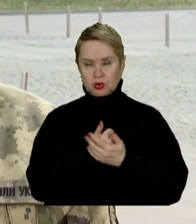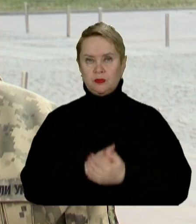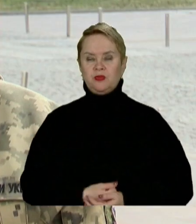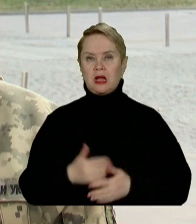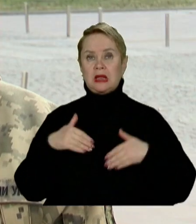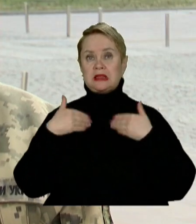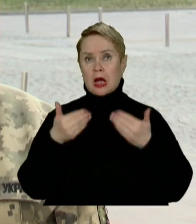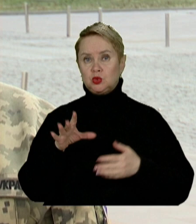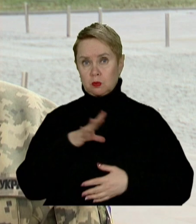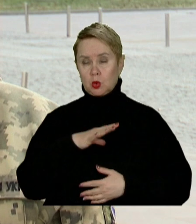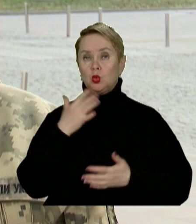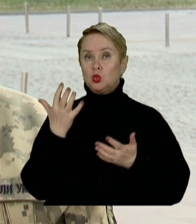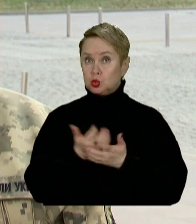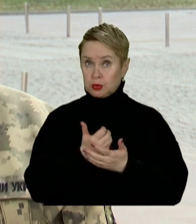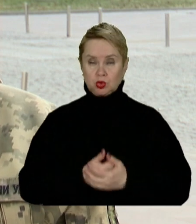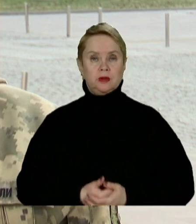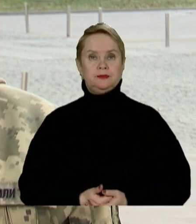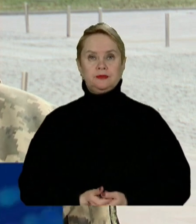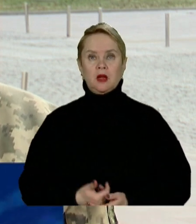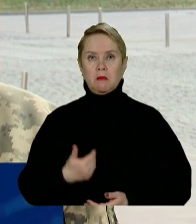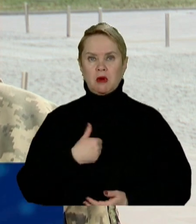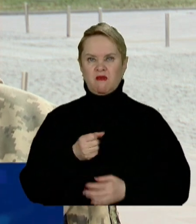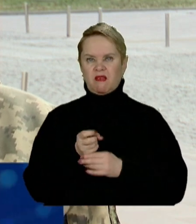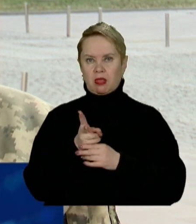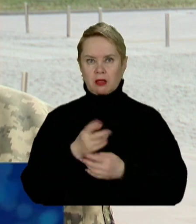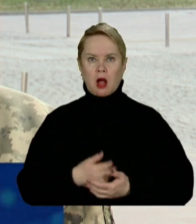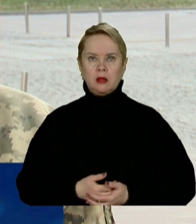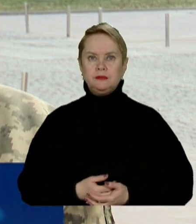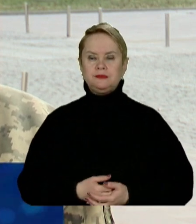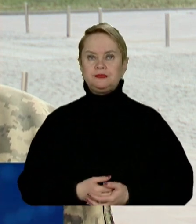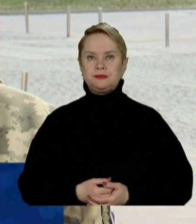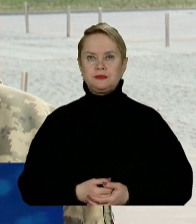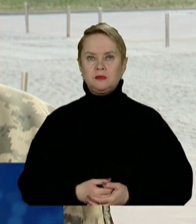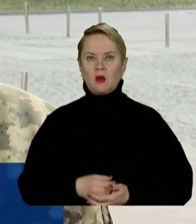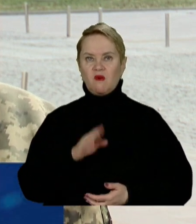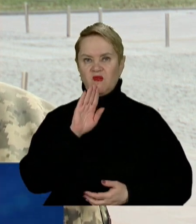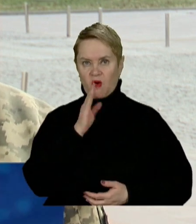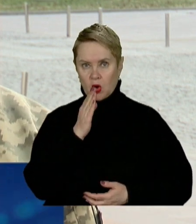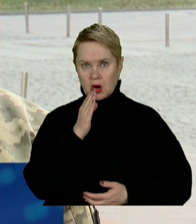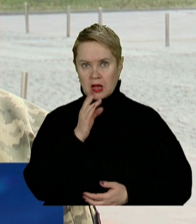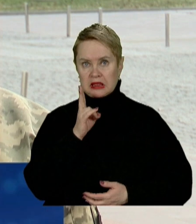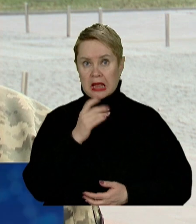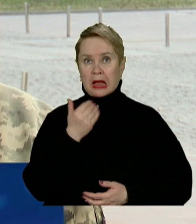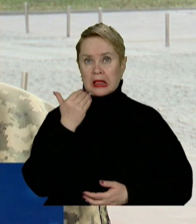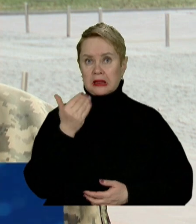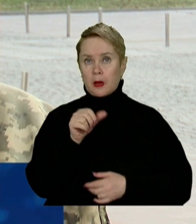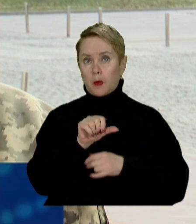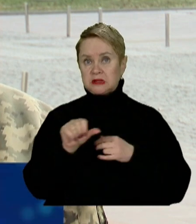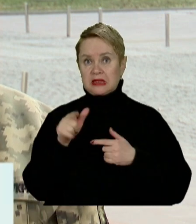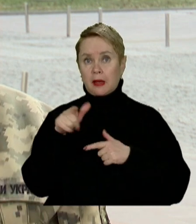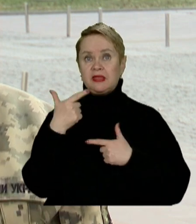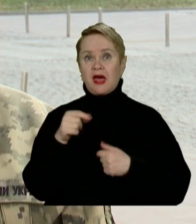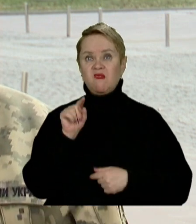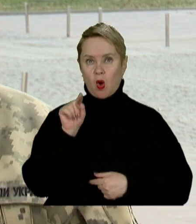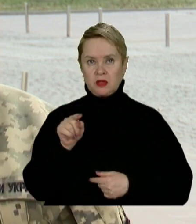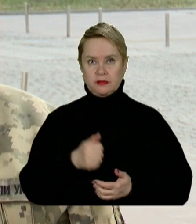Наступ наш був успішний. Ми відігнали ворога на їхній позиції, там, де